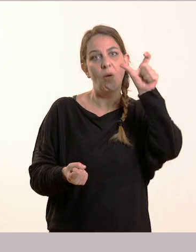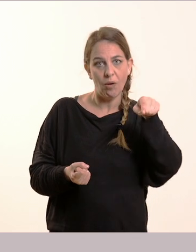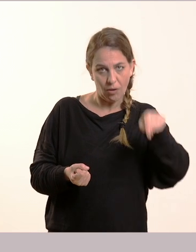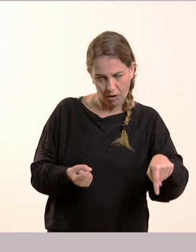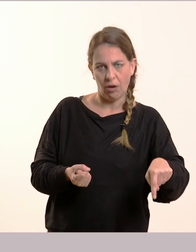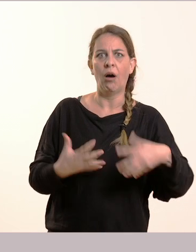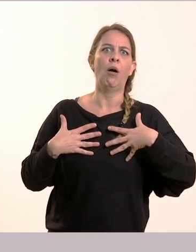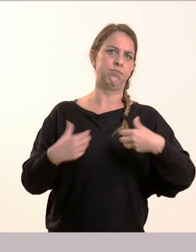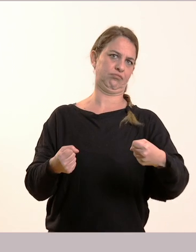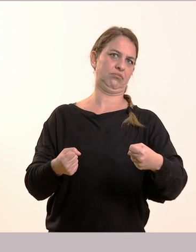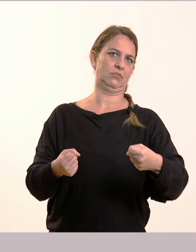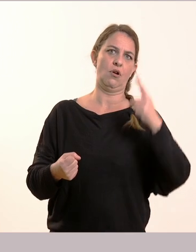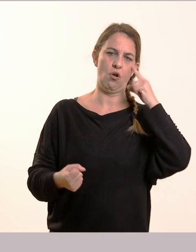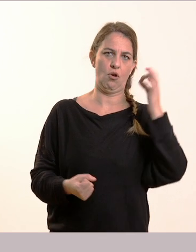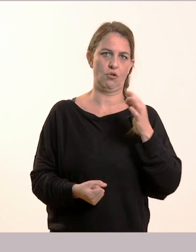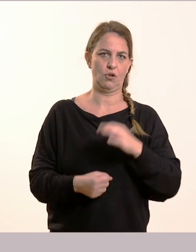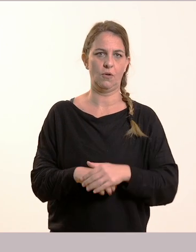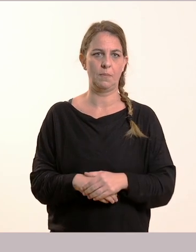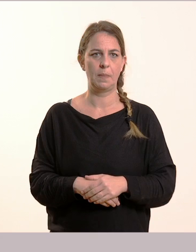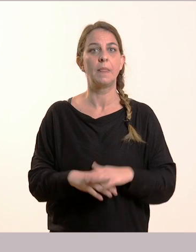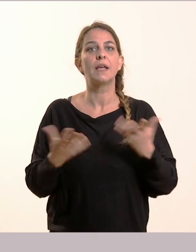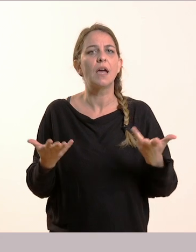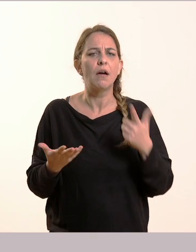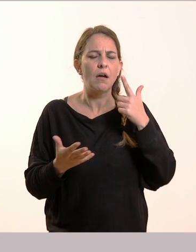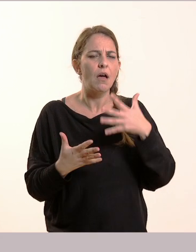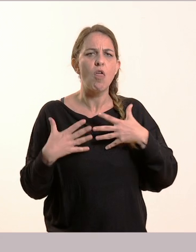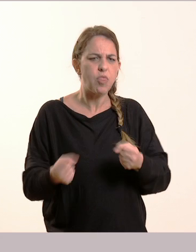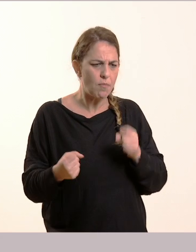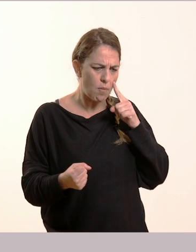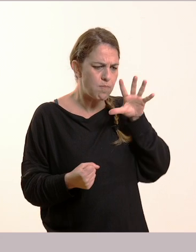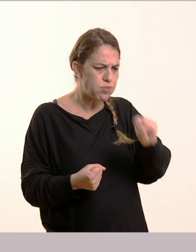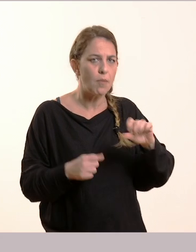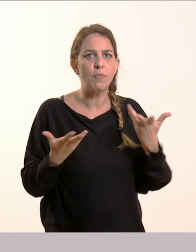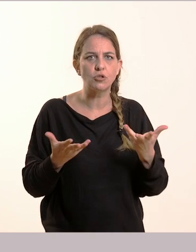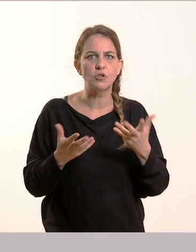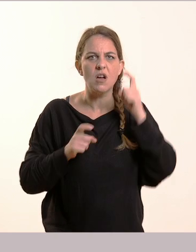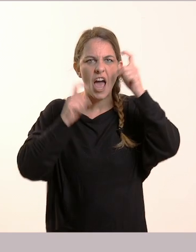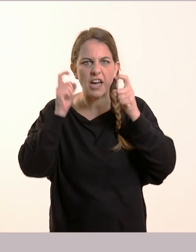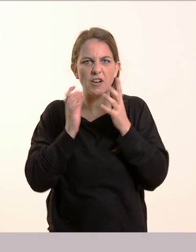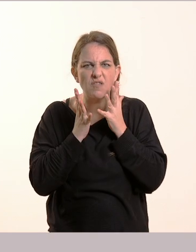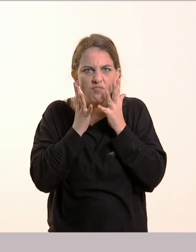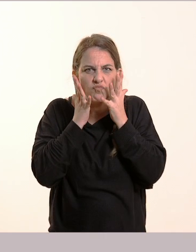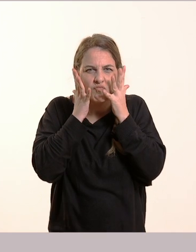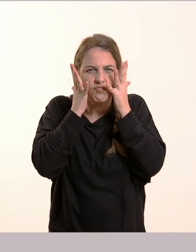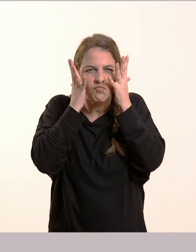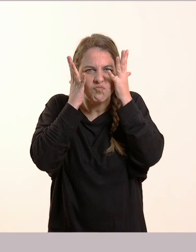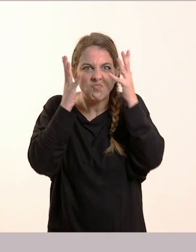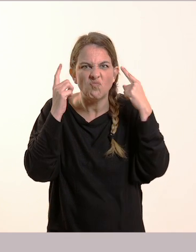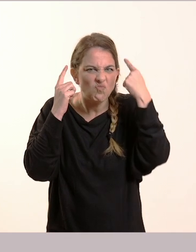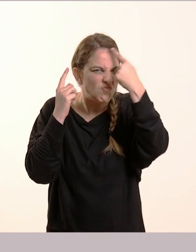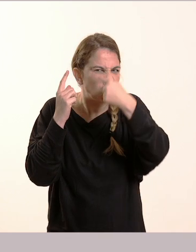φαίνεται ο θυμός του. Από την έκφραση του προσώπου του, που είπαμε ότι είναι ξαναμένος και έτοιμος να επιτεθεί στο άλλο παιδί.